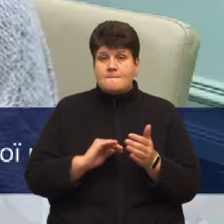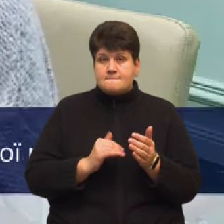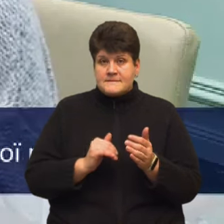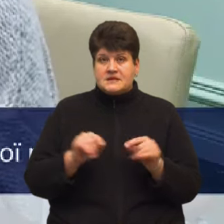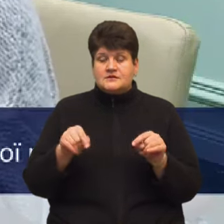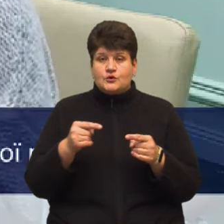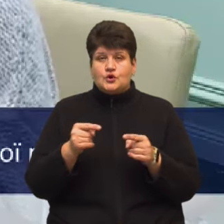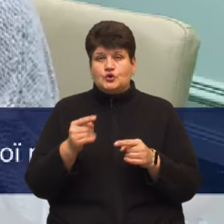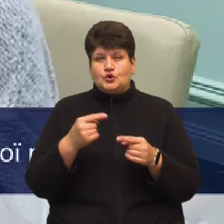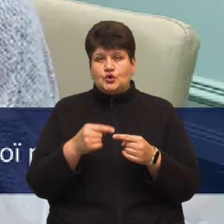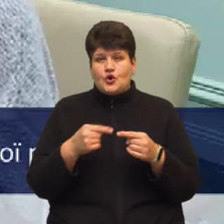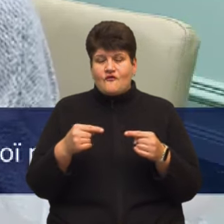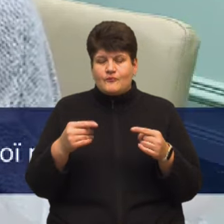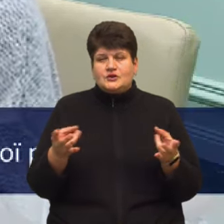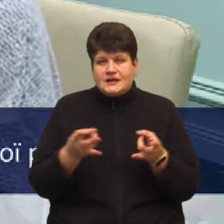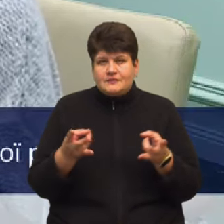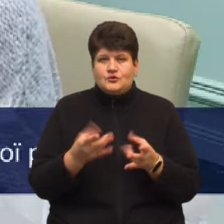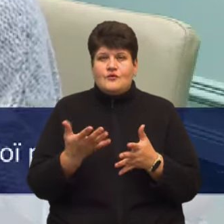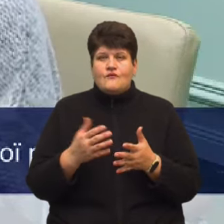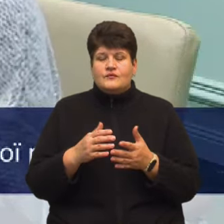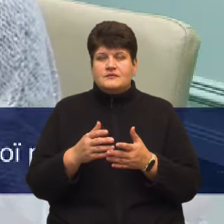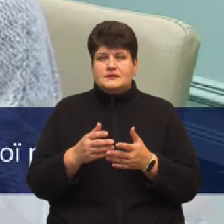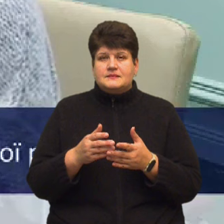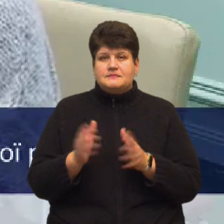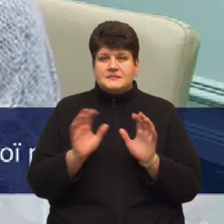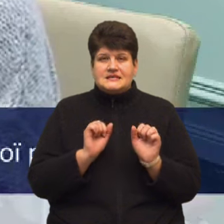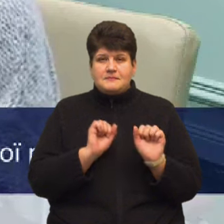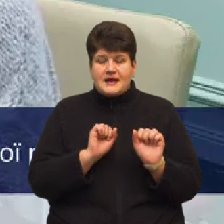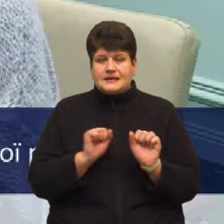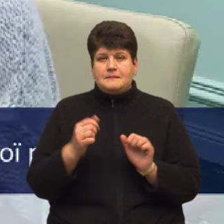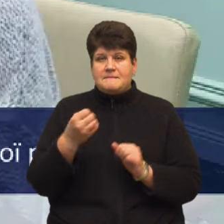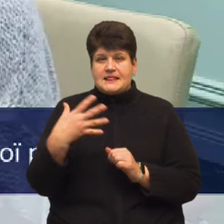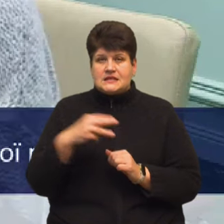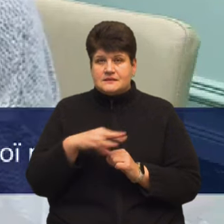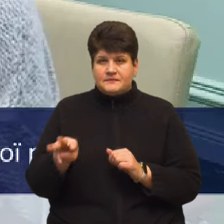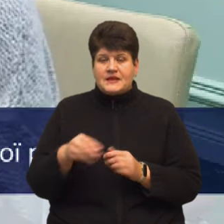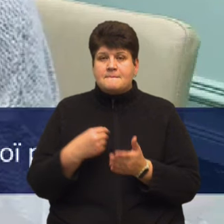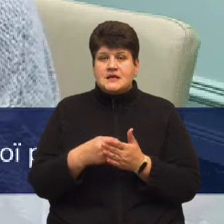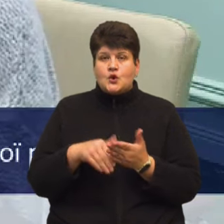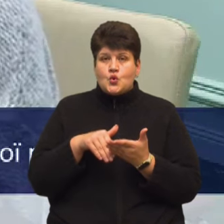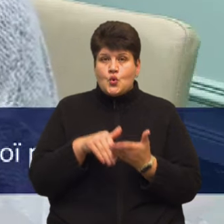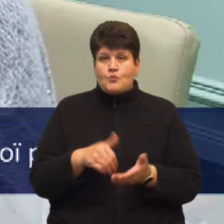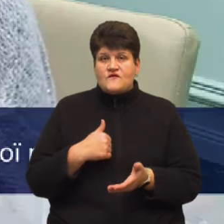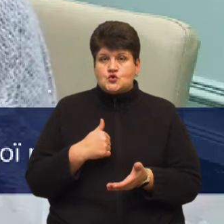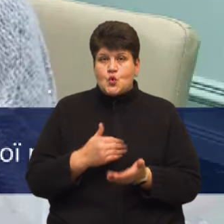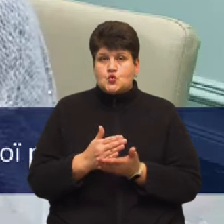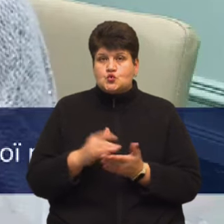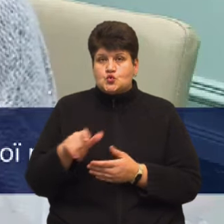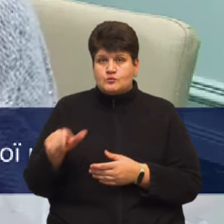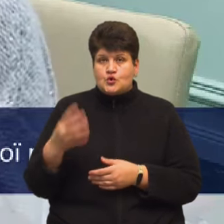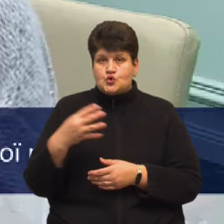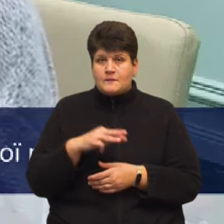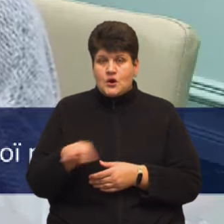товарів подвійного призначення у сфері національного безпеки – 15 мільйонів. На матеріальну допомогу військовослужбовцям – 40